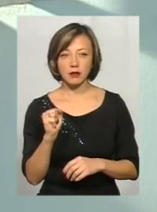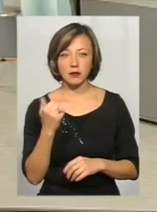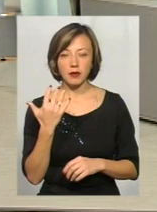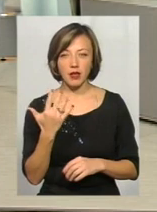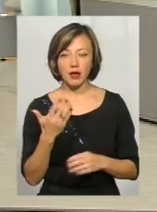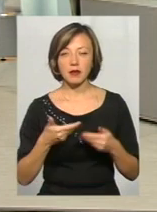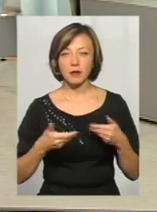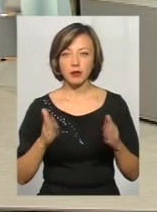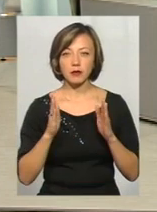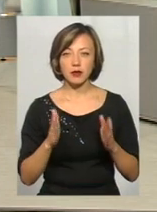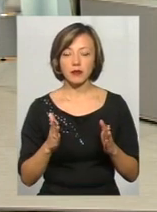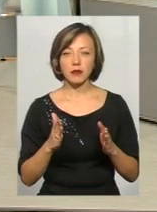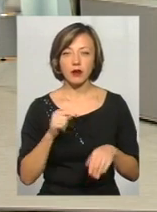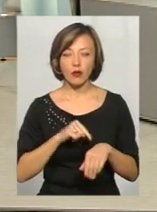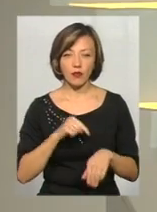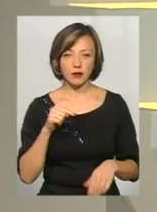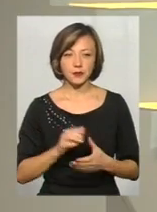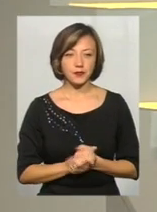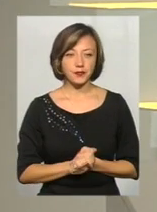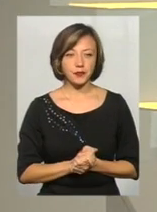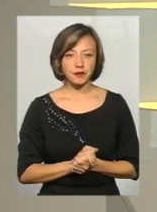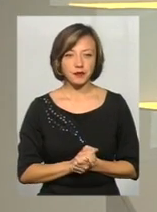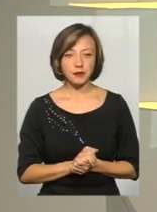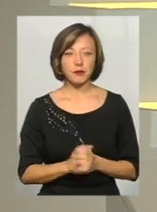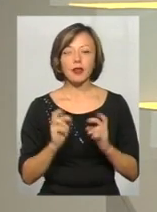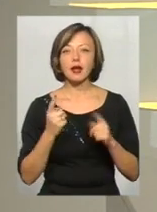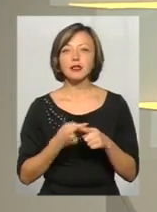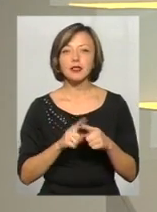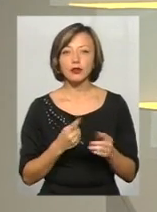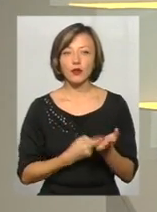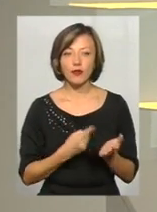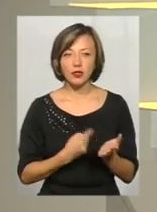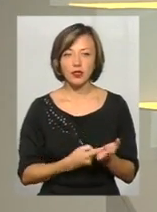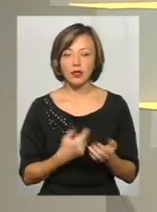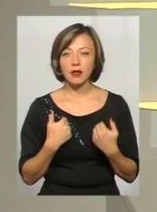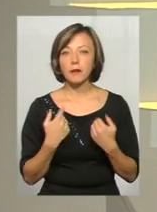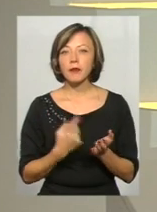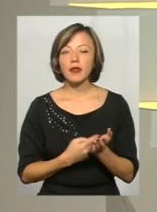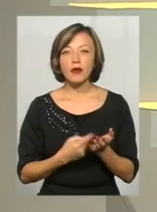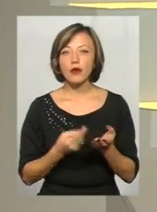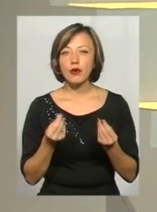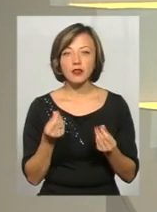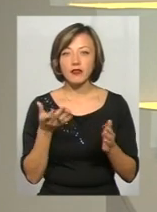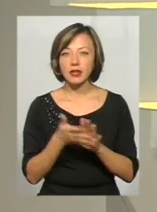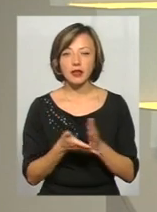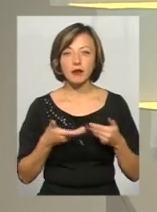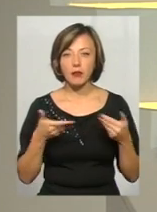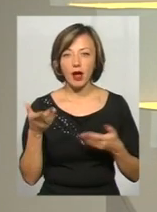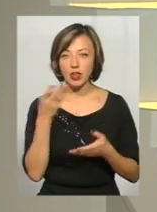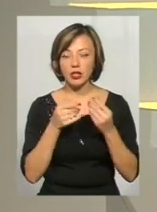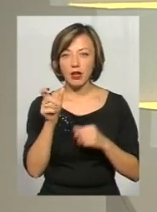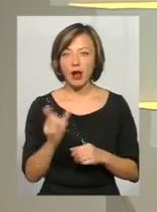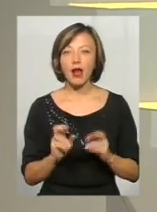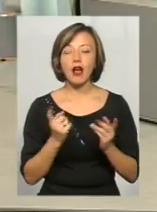І ми будемо тоді... А як це довести? Нам тяжко довести, що гроші витратили не ми, а шахрай.